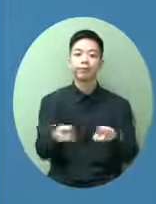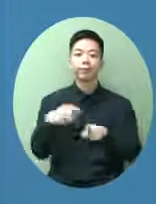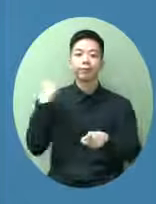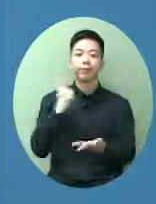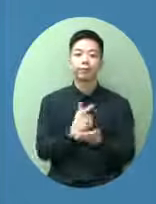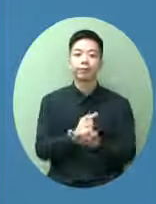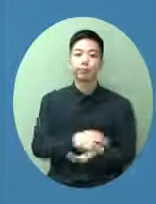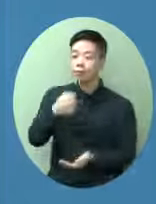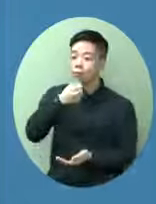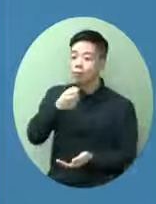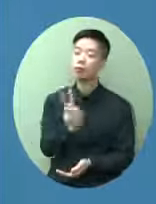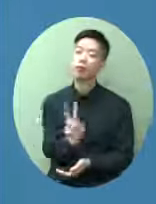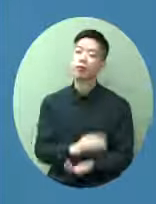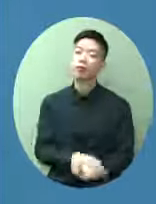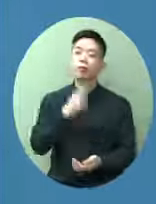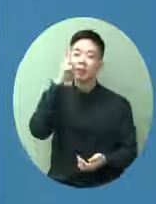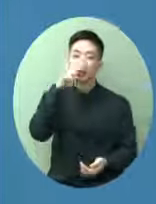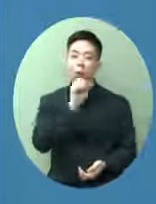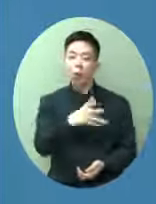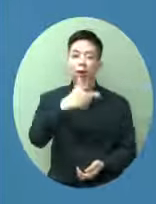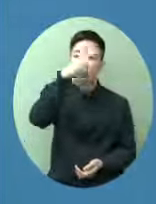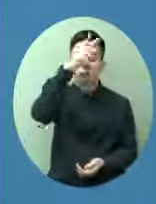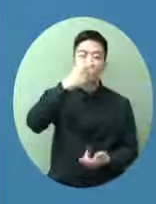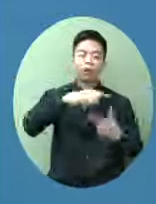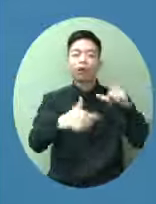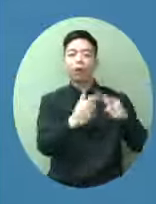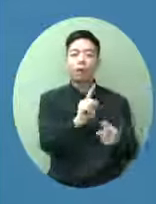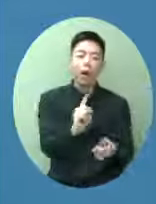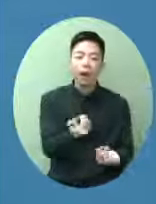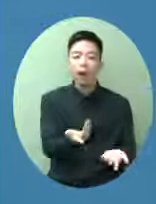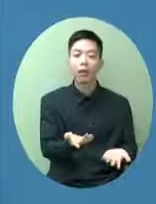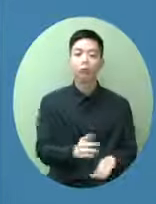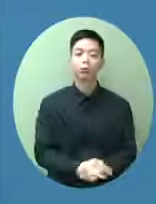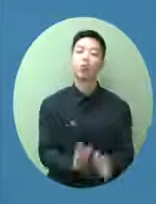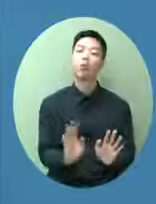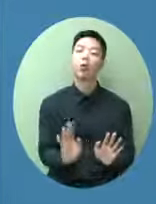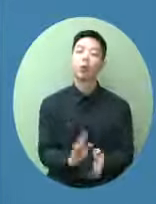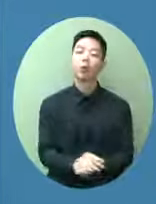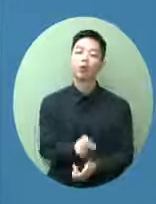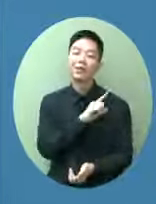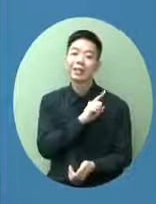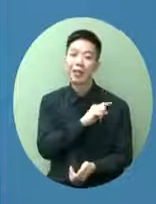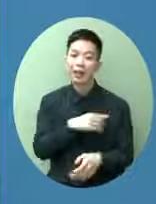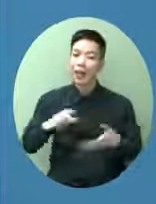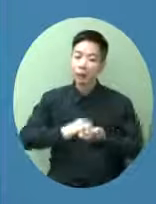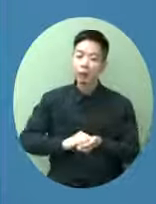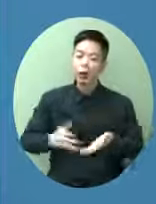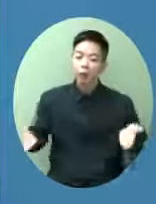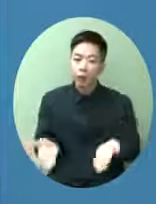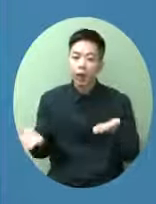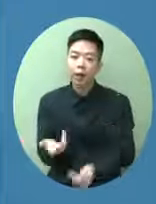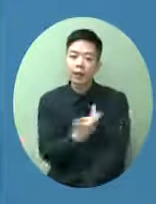力與其經常都說政府做什麼板斧我請你們大量推廣一下叫市民來打針